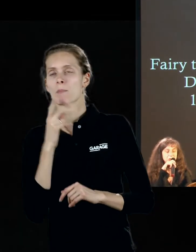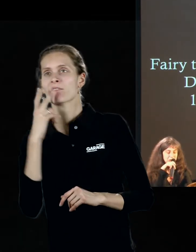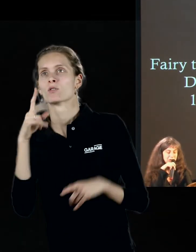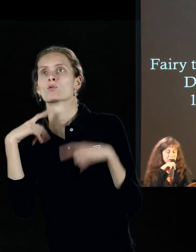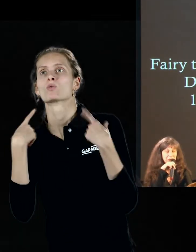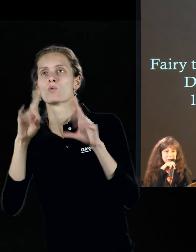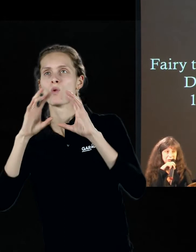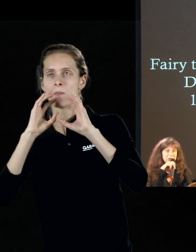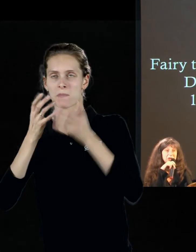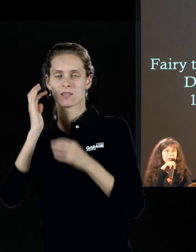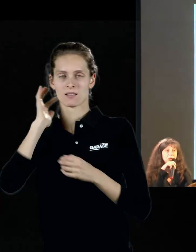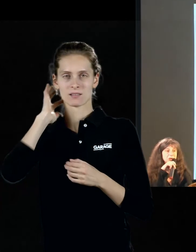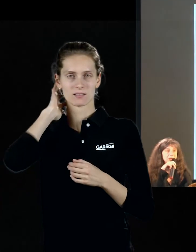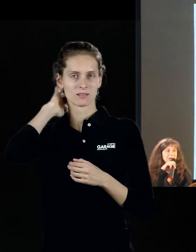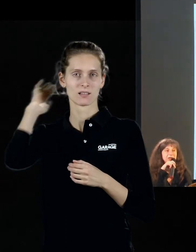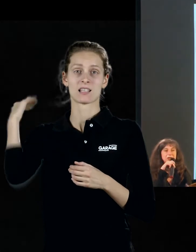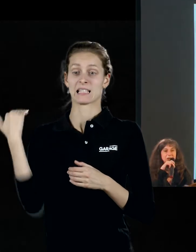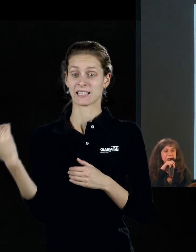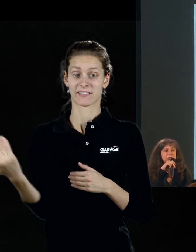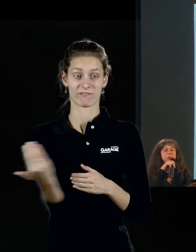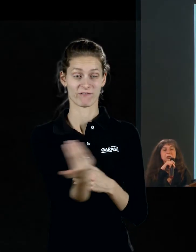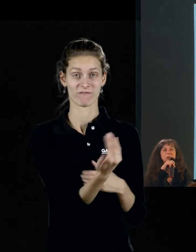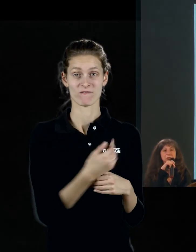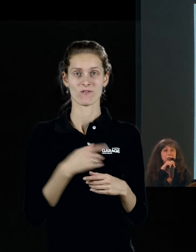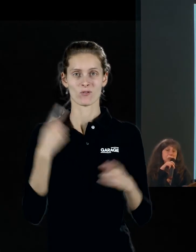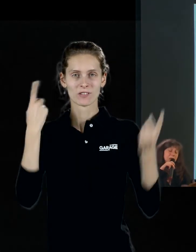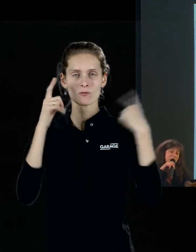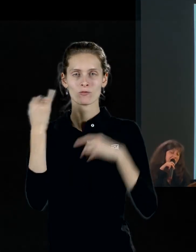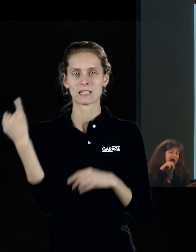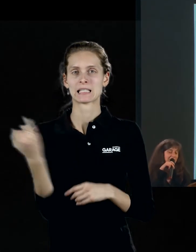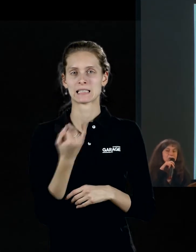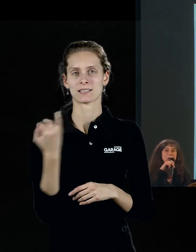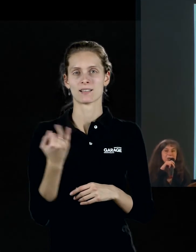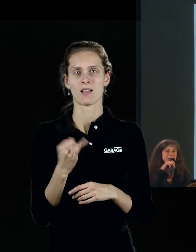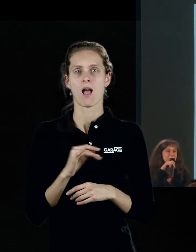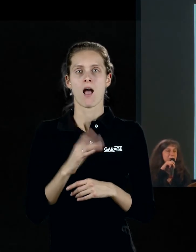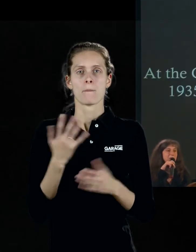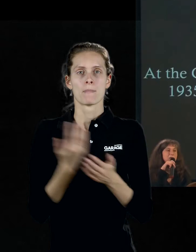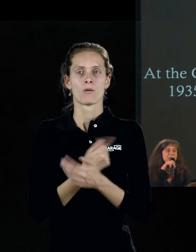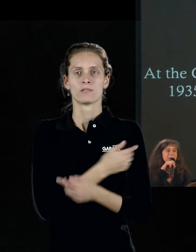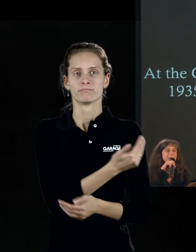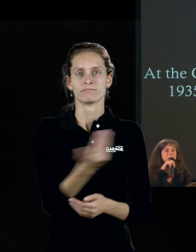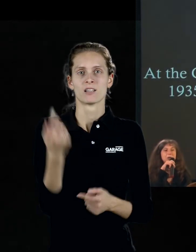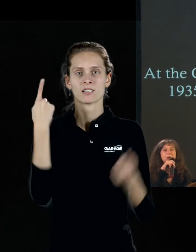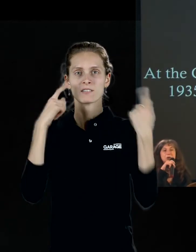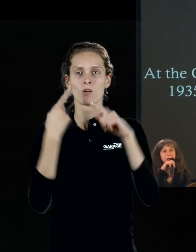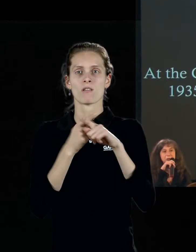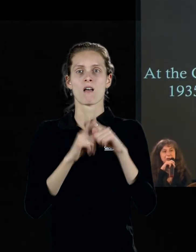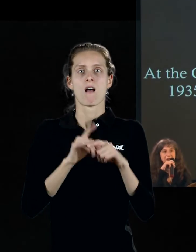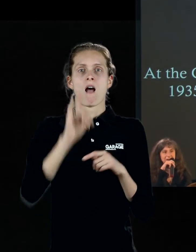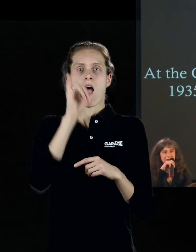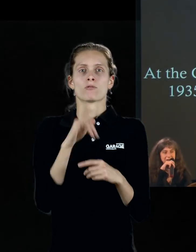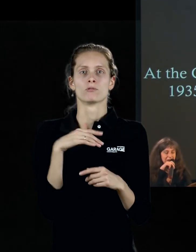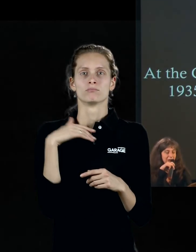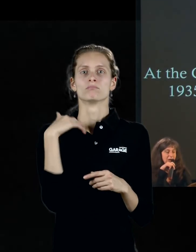им можно, их творчество интересно как окно в эти самые другие реальности или другие способы